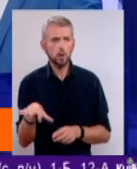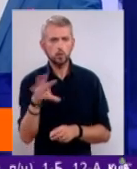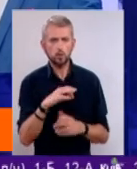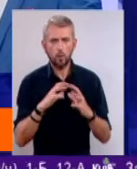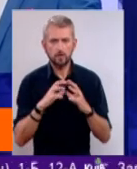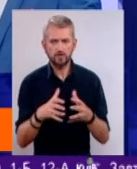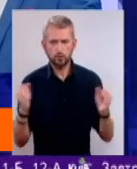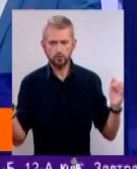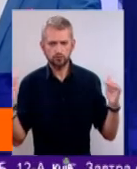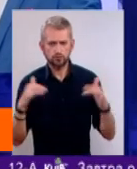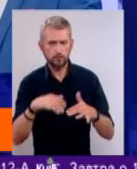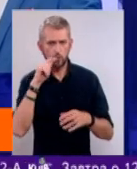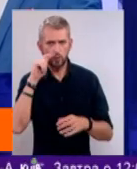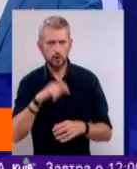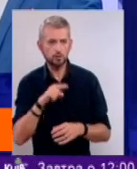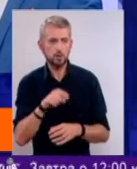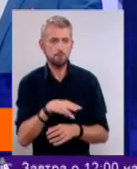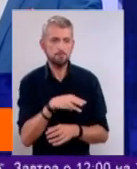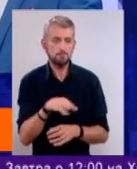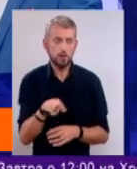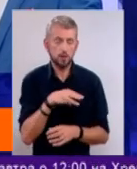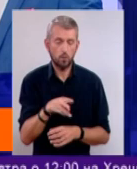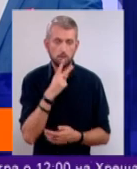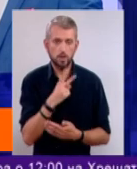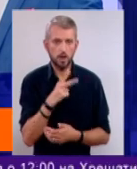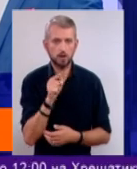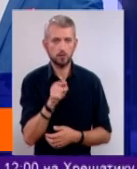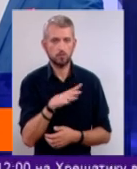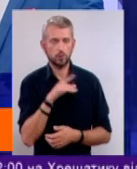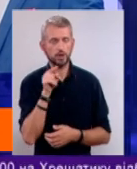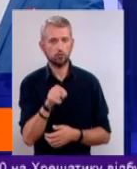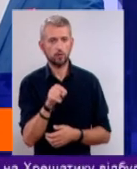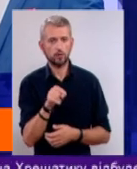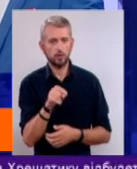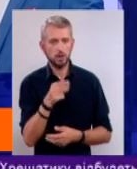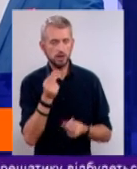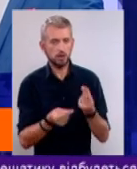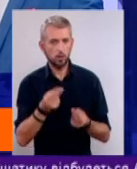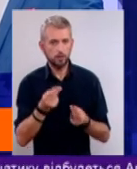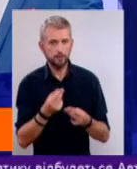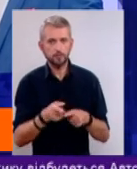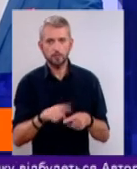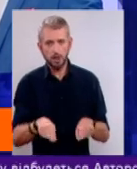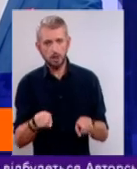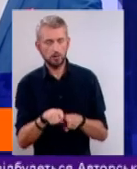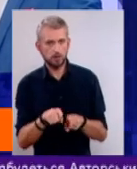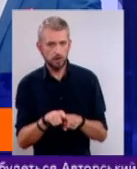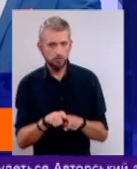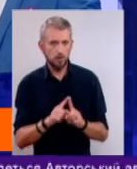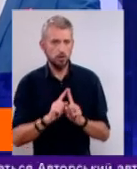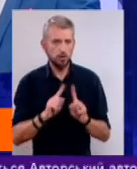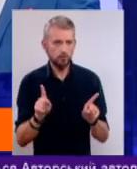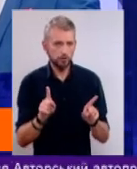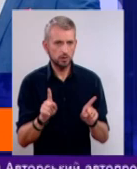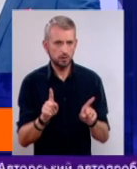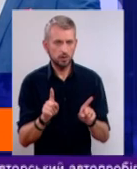приїжджали в Україну. Там мільйонні перегляди були цих ігор. І це такий своєрідний також